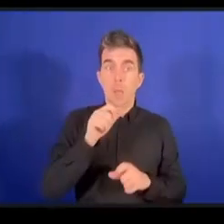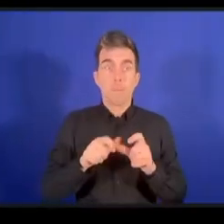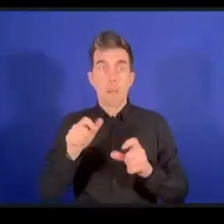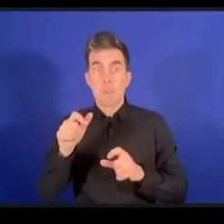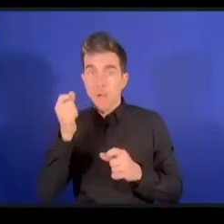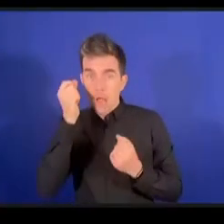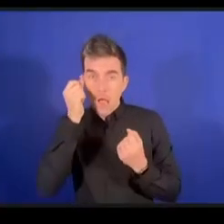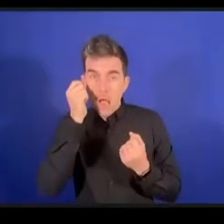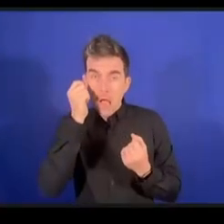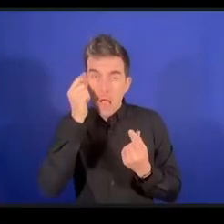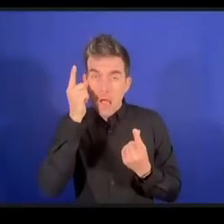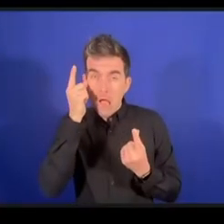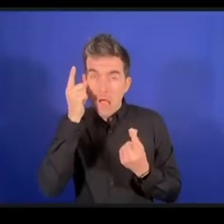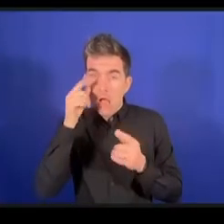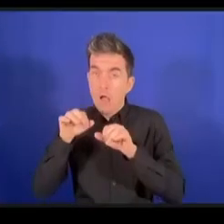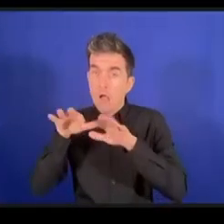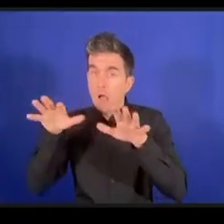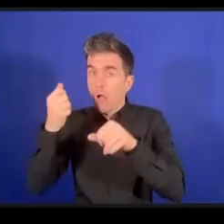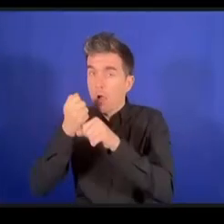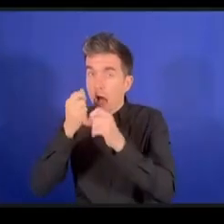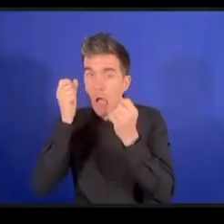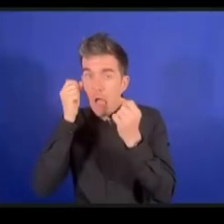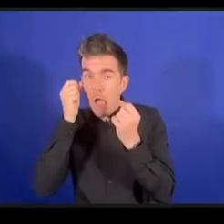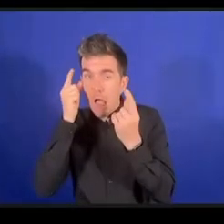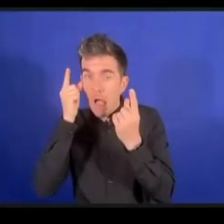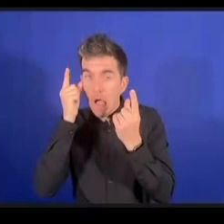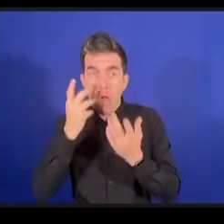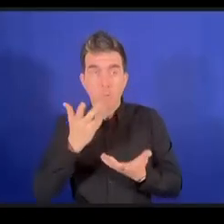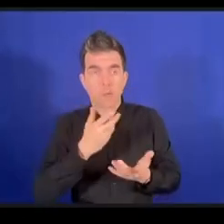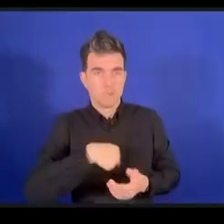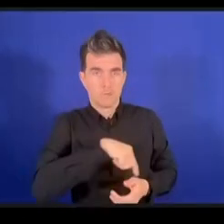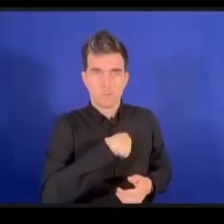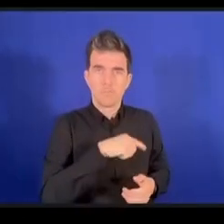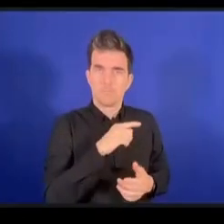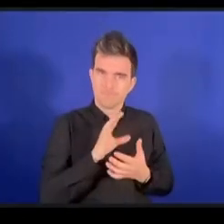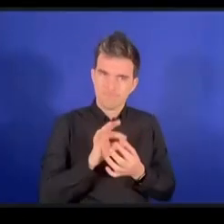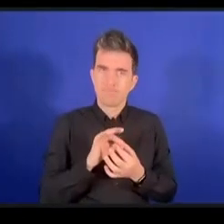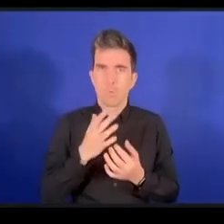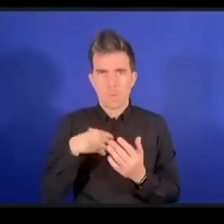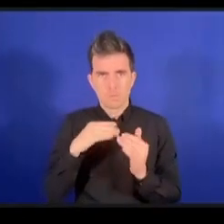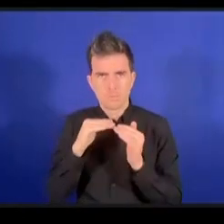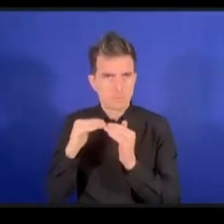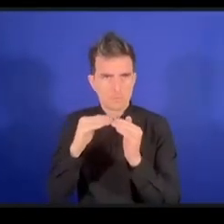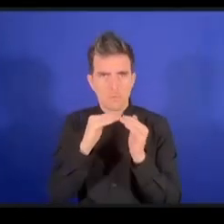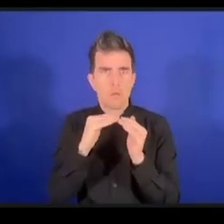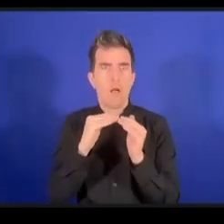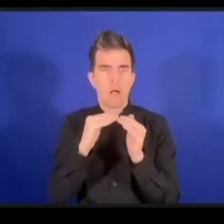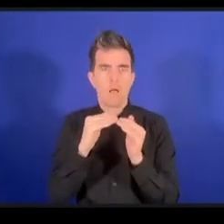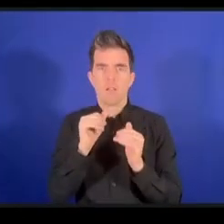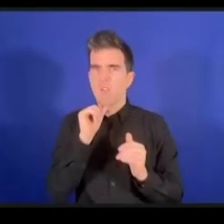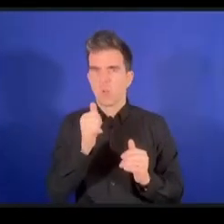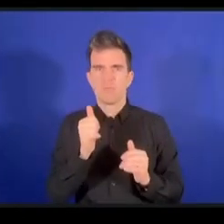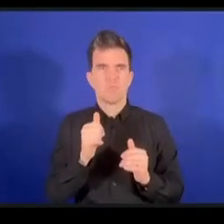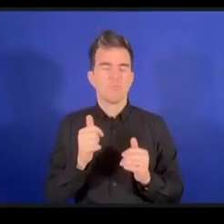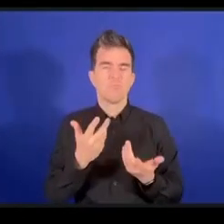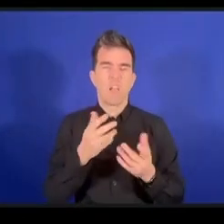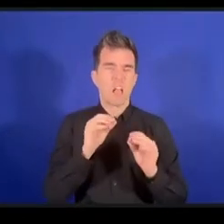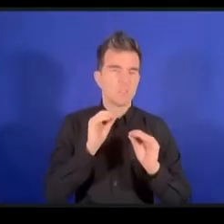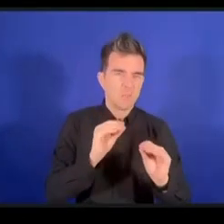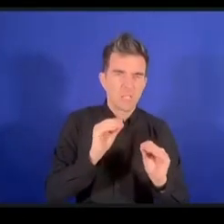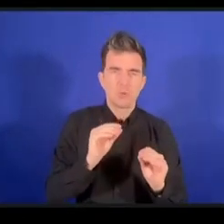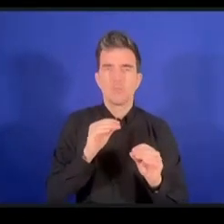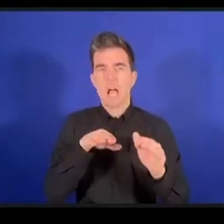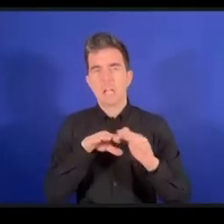الأمر لا يتعلق فقط بالتعليم والنفاذ أو الحصول على التعلم